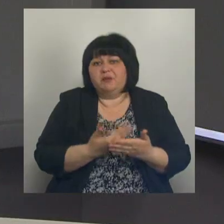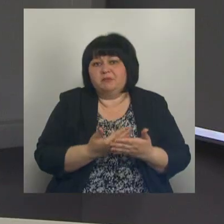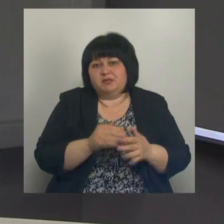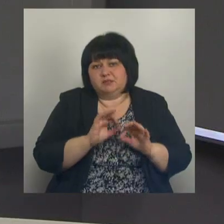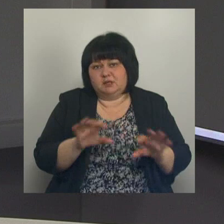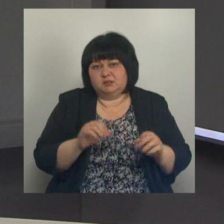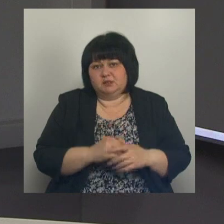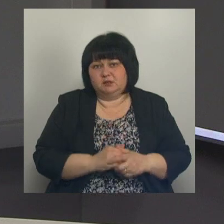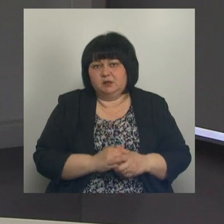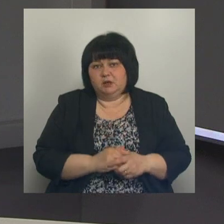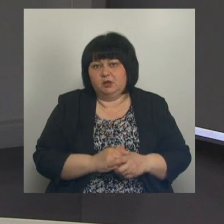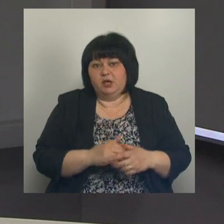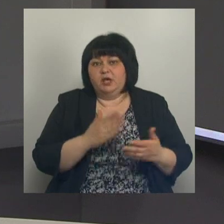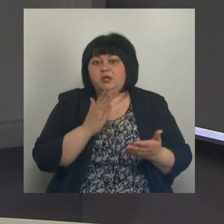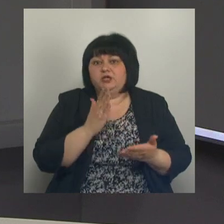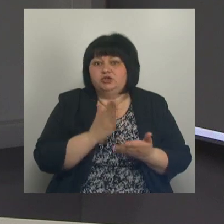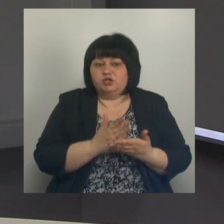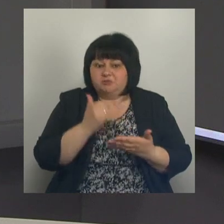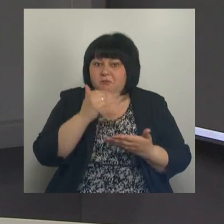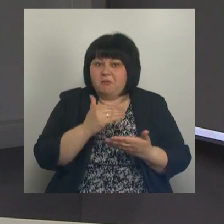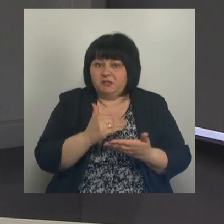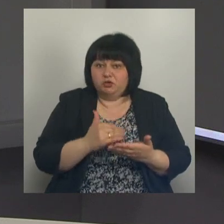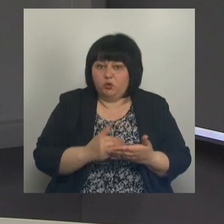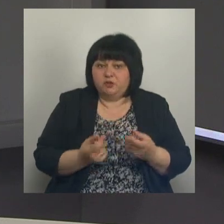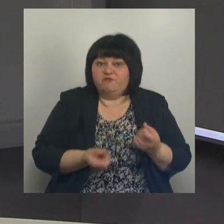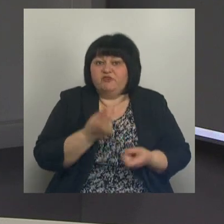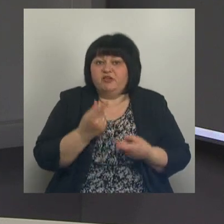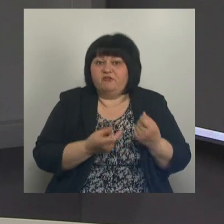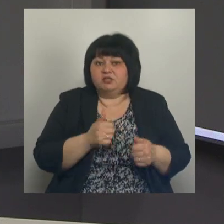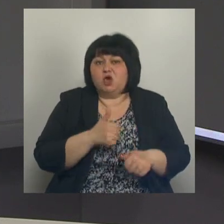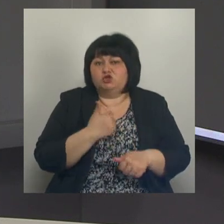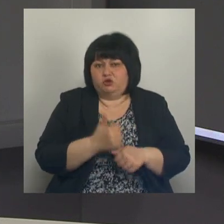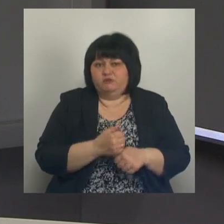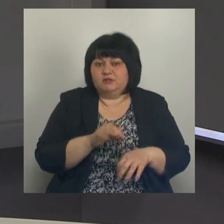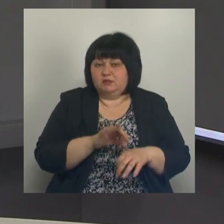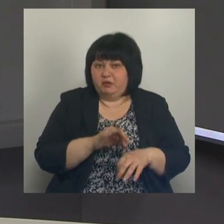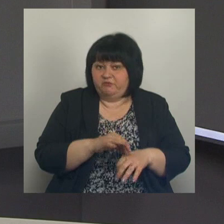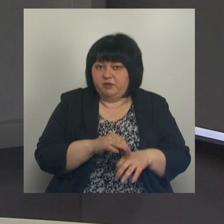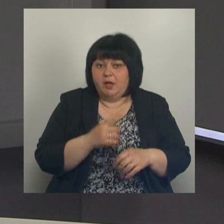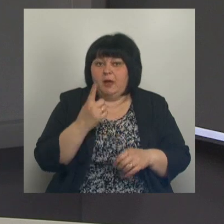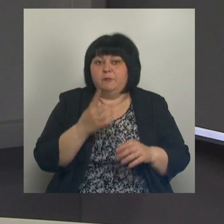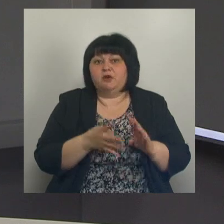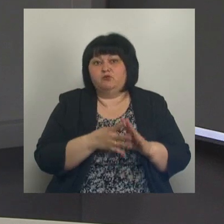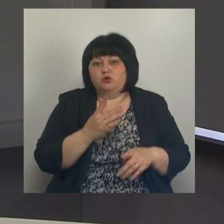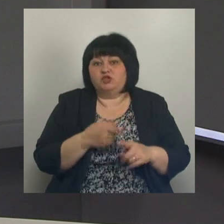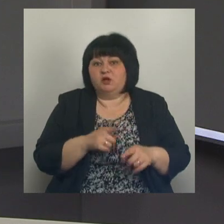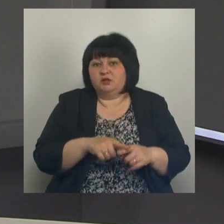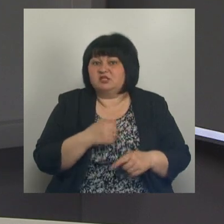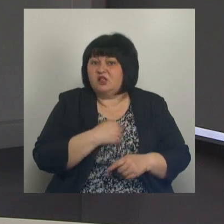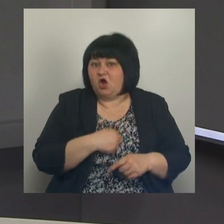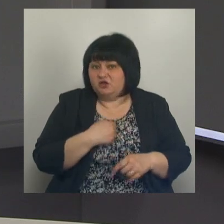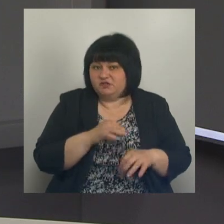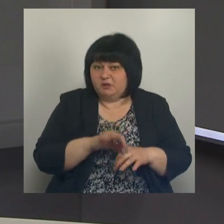Существует мониторинг выявляемости основных заболеваний. Конечно, в первую очередь это злокачественные